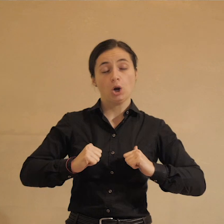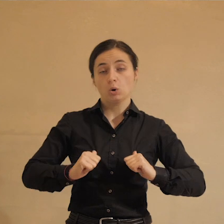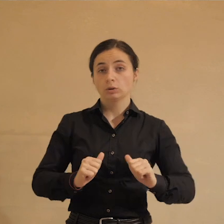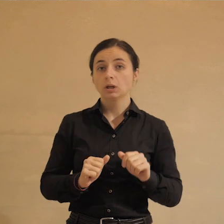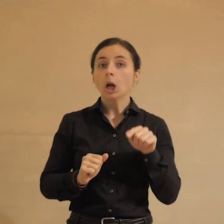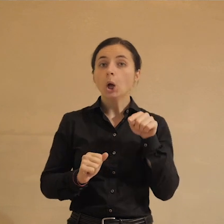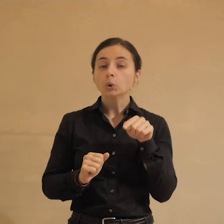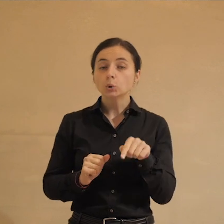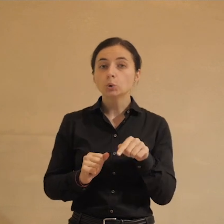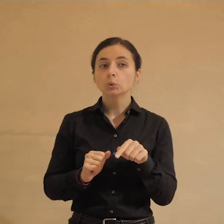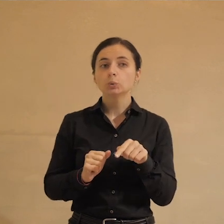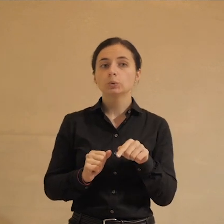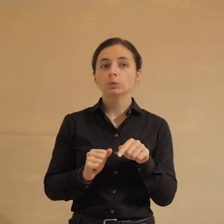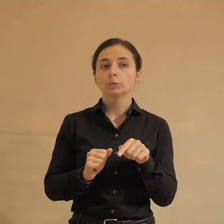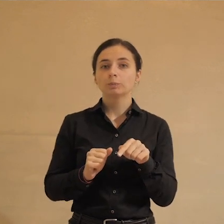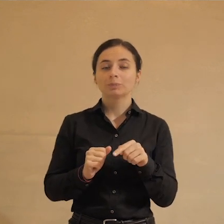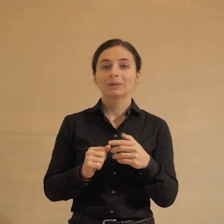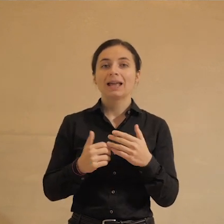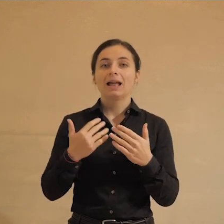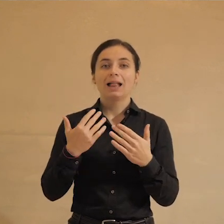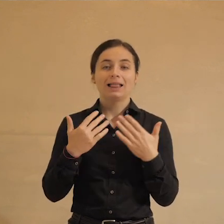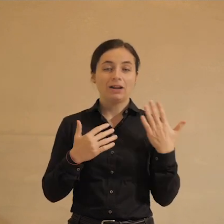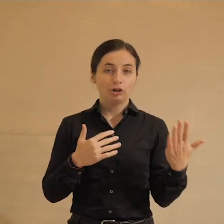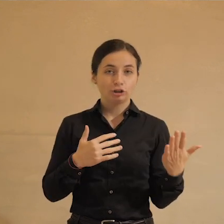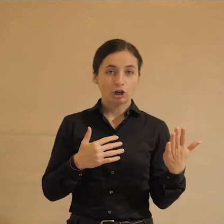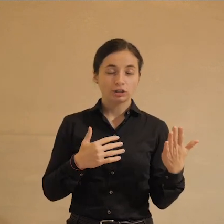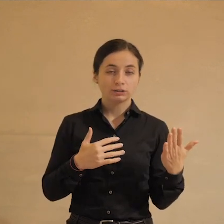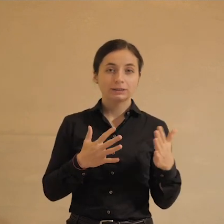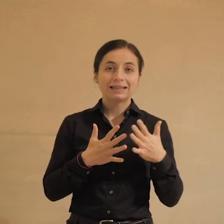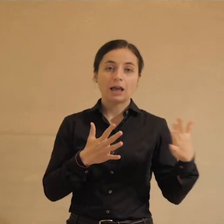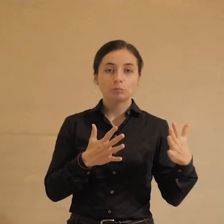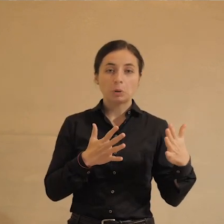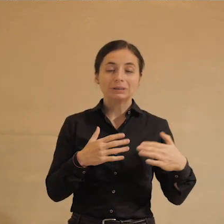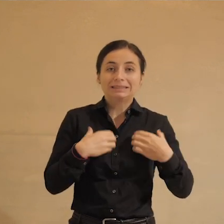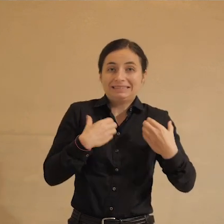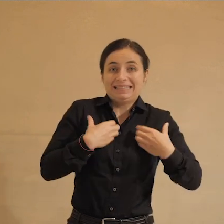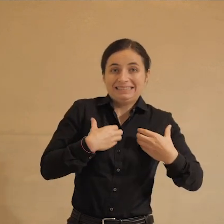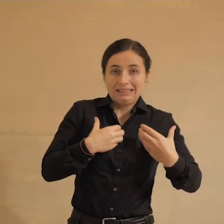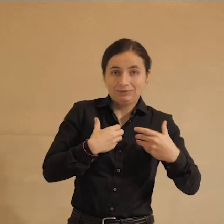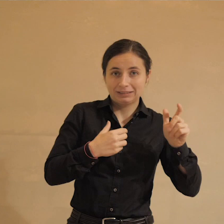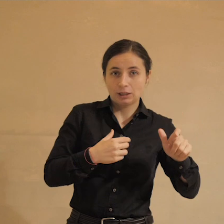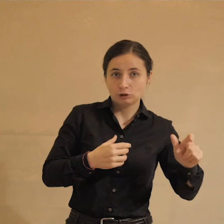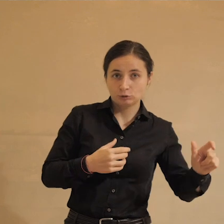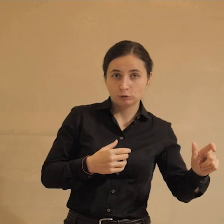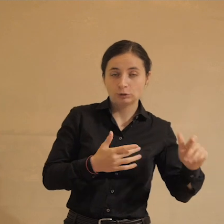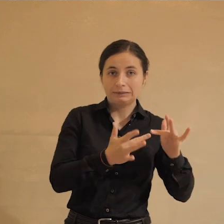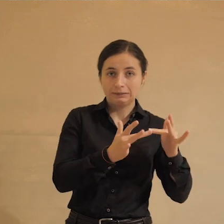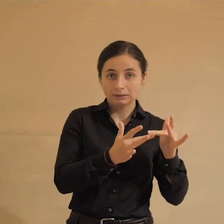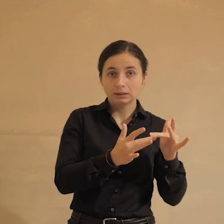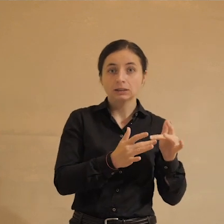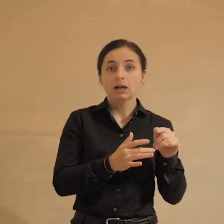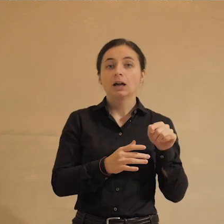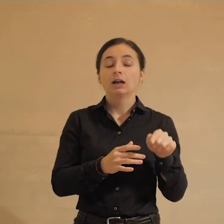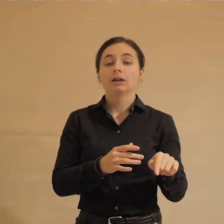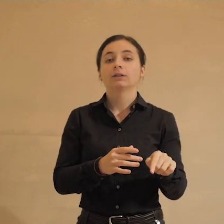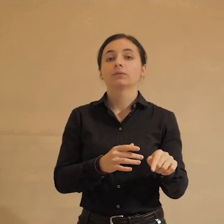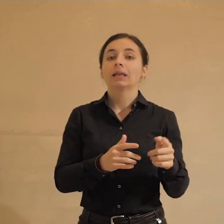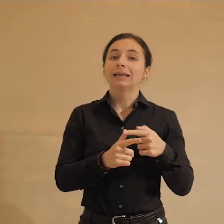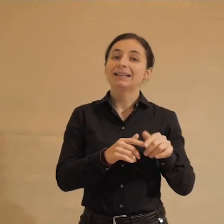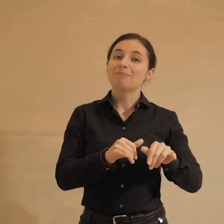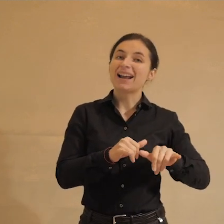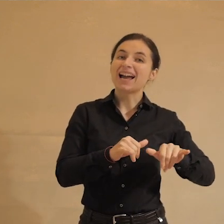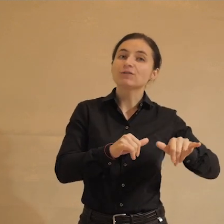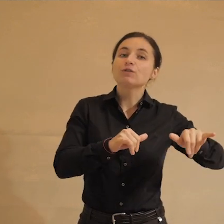конечно, в левой части наиболее, так сказать, стрессированных интернетом находятся страны, либо